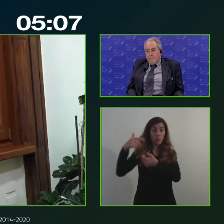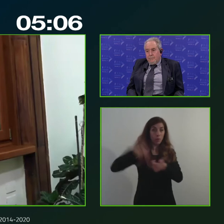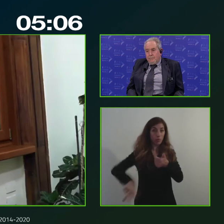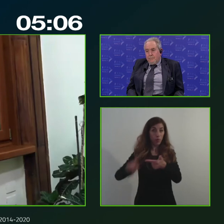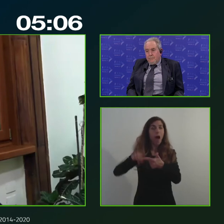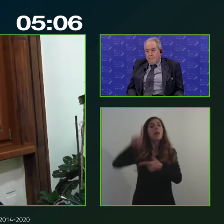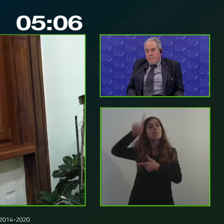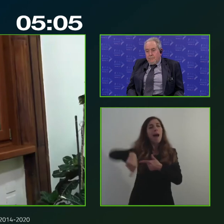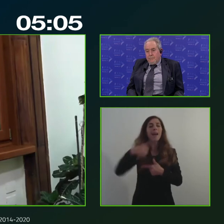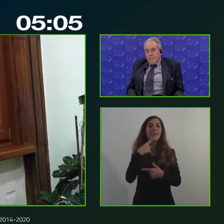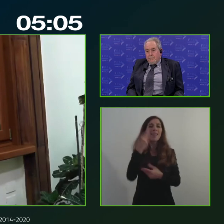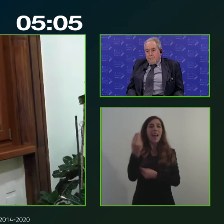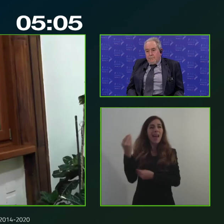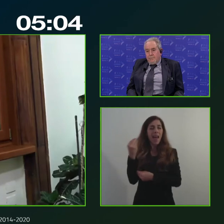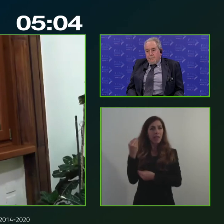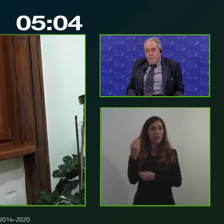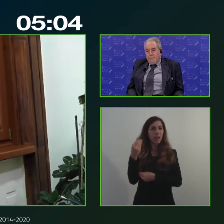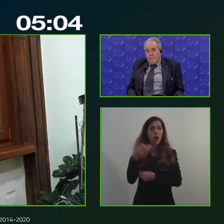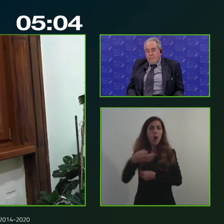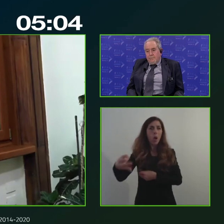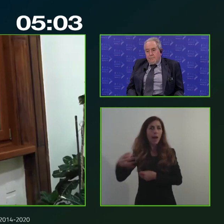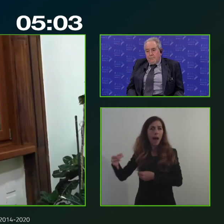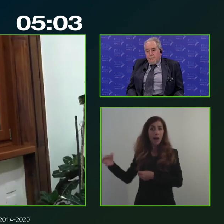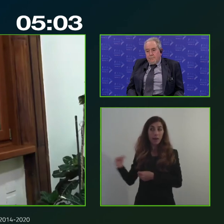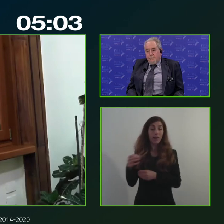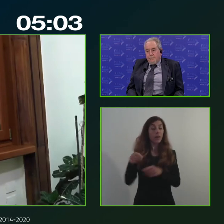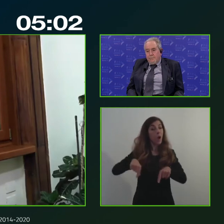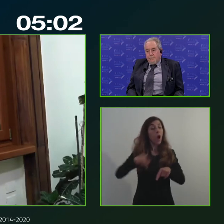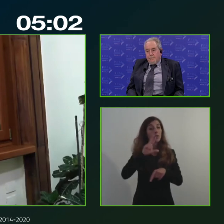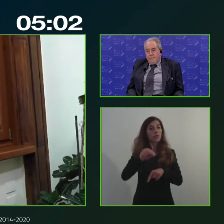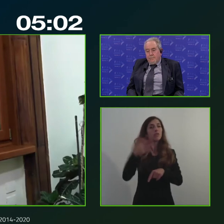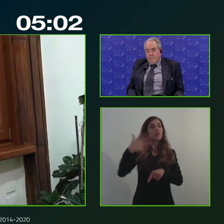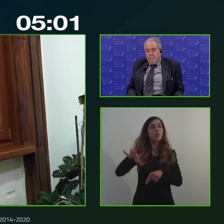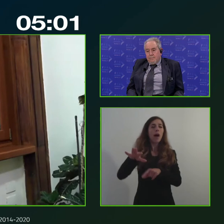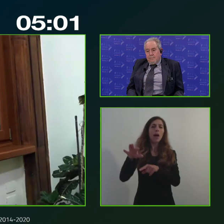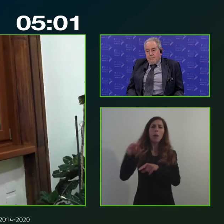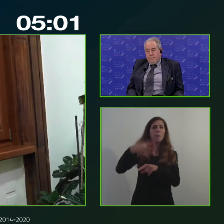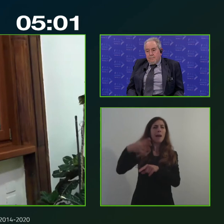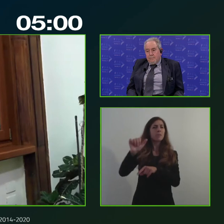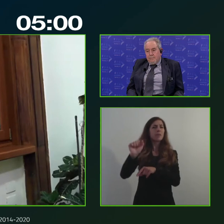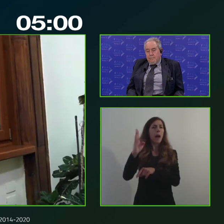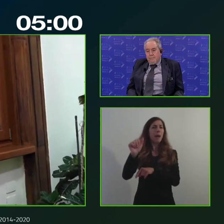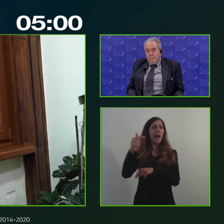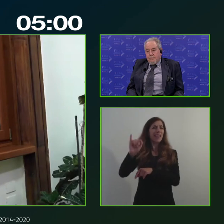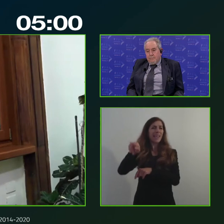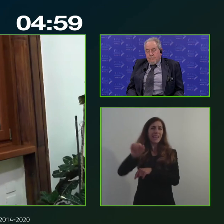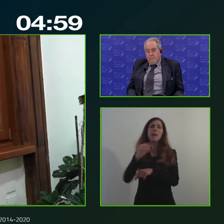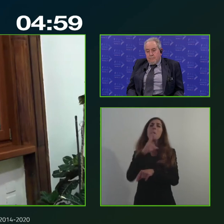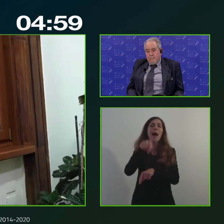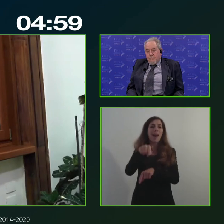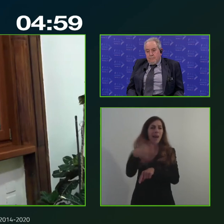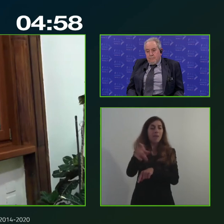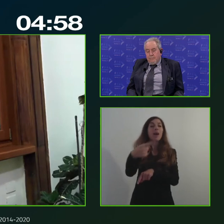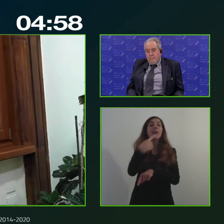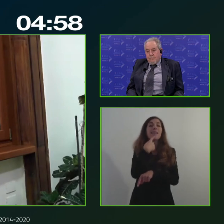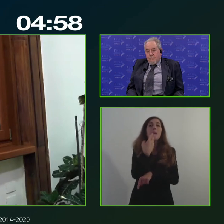locali perché oggi c'è tutto il tema pure degli enti locali di cui prima parlava ovviamente Massimo Sabatini e quindi di cosiddetti beneficiari i beneficiari